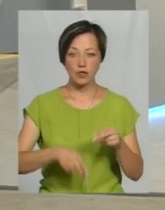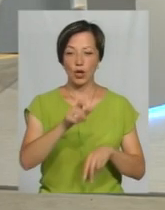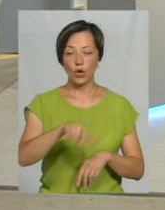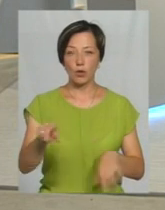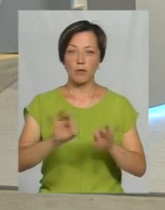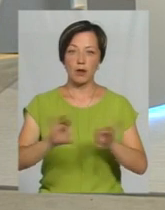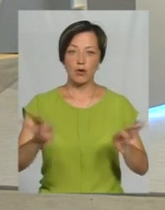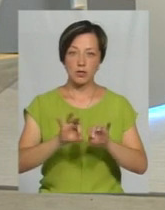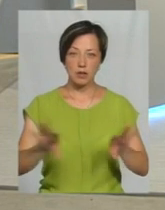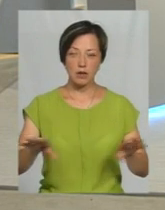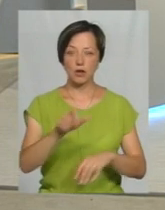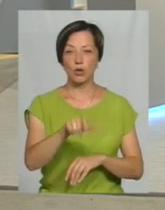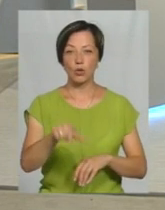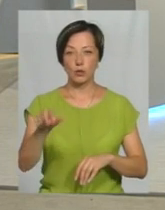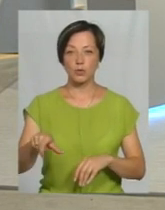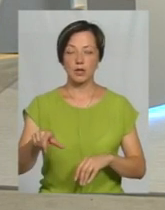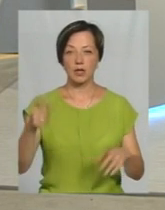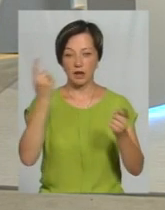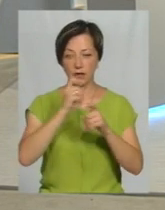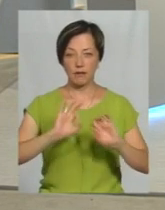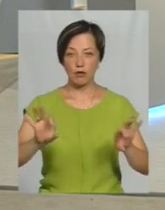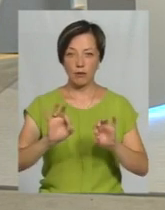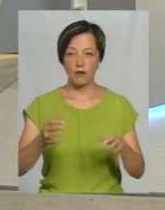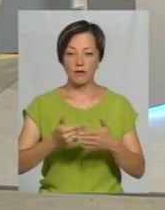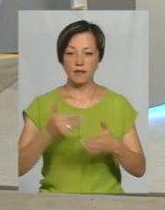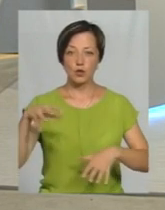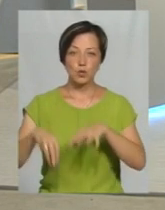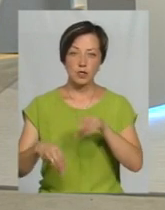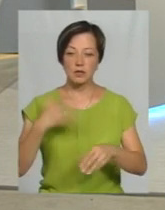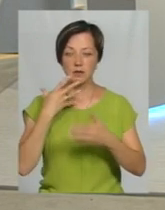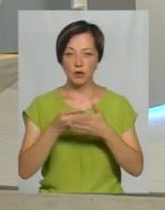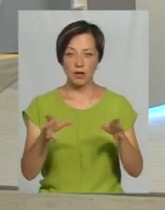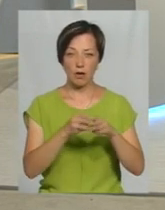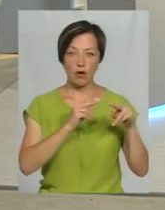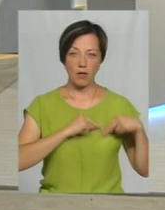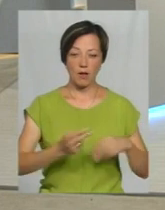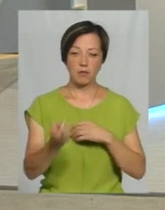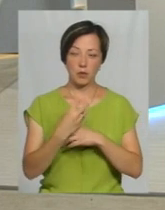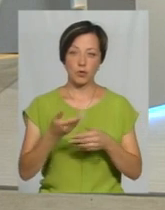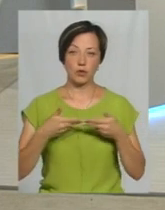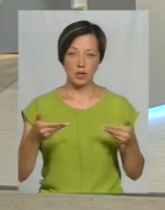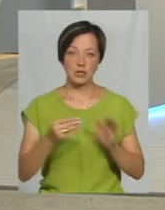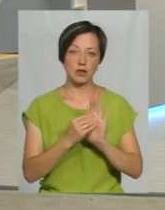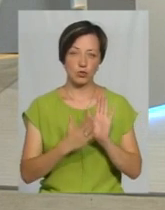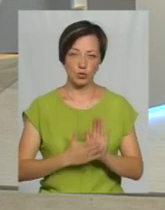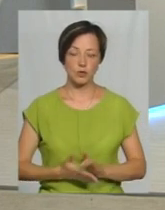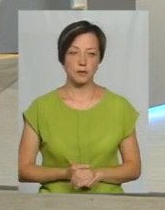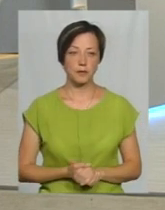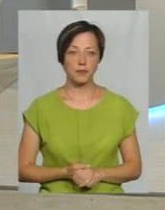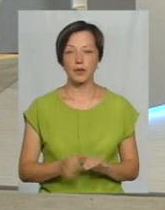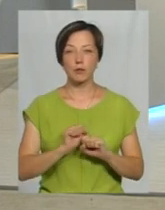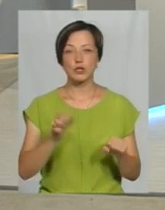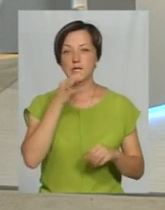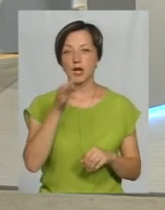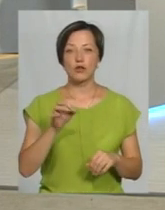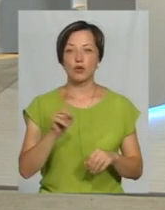розказуємо, люди, скажімо так, інформовані від сусідів, від своїх колег, ідуть до нас і реєструються. Не можна сказати,